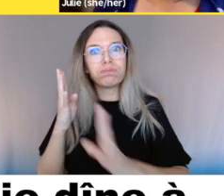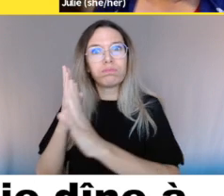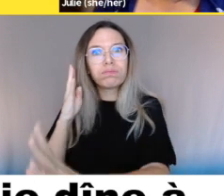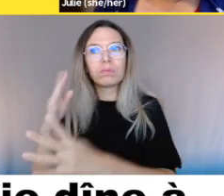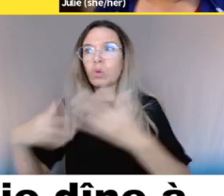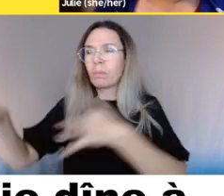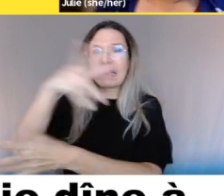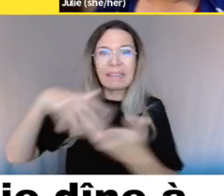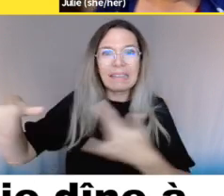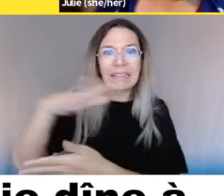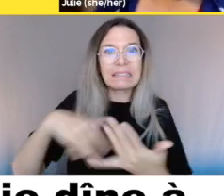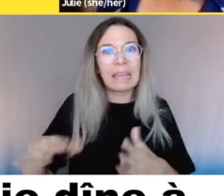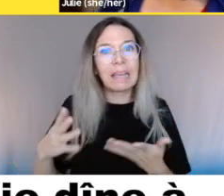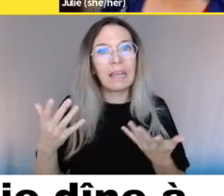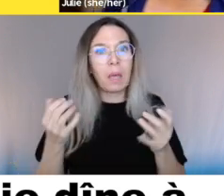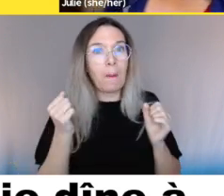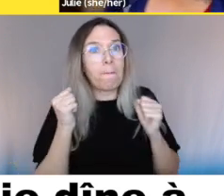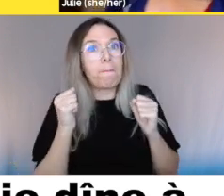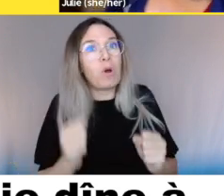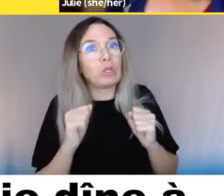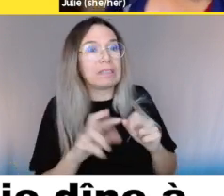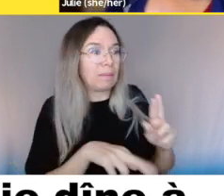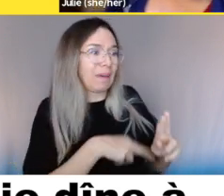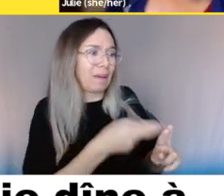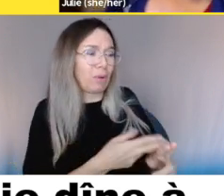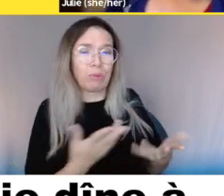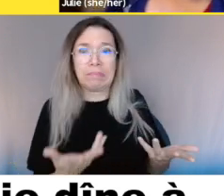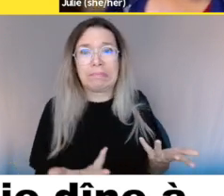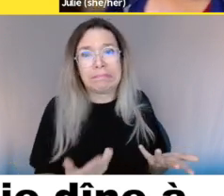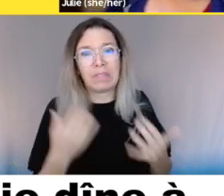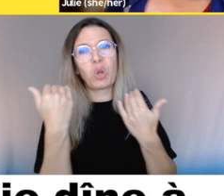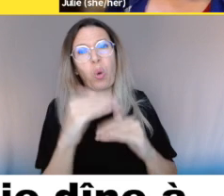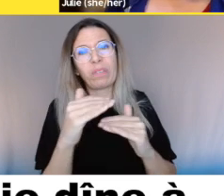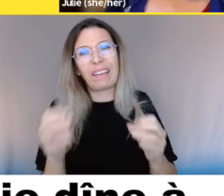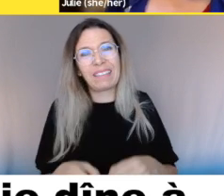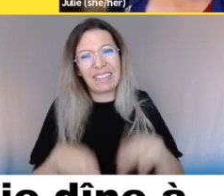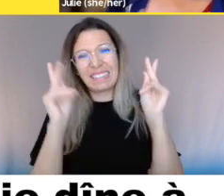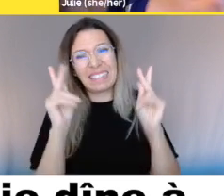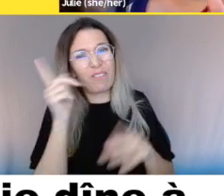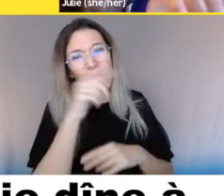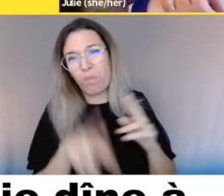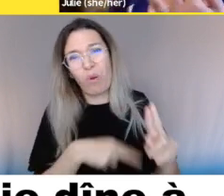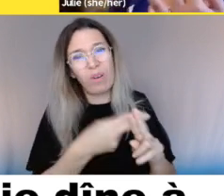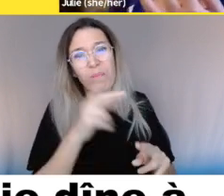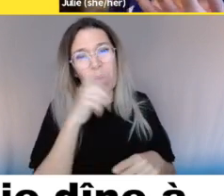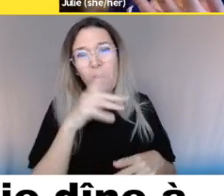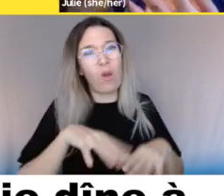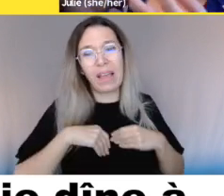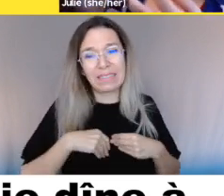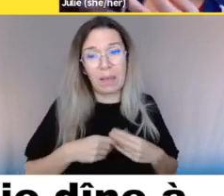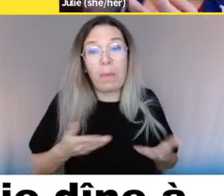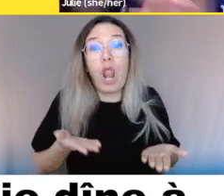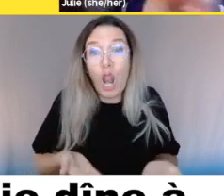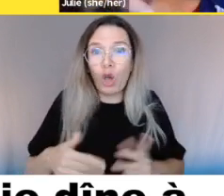un petit magasin avec une personne qui travaille la caisse,